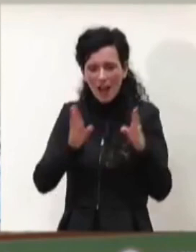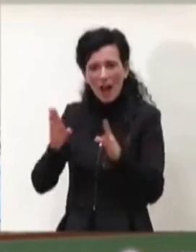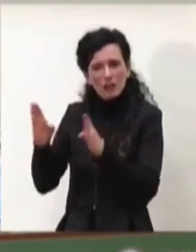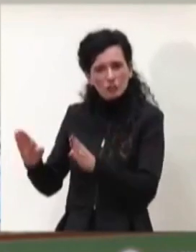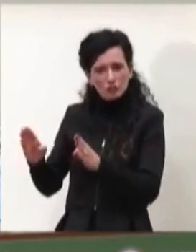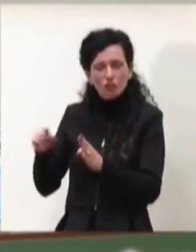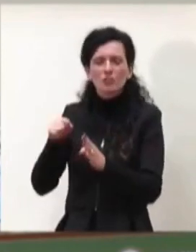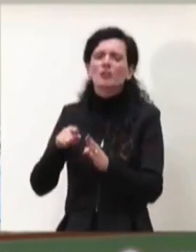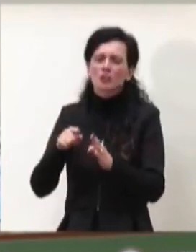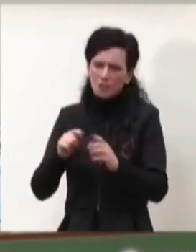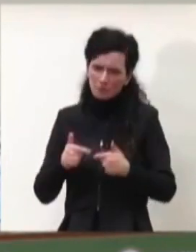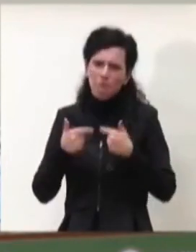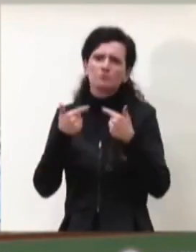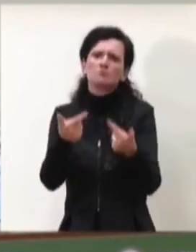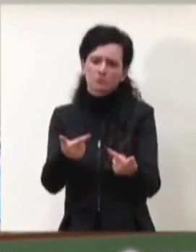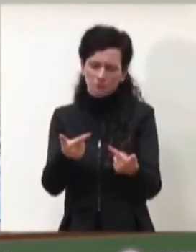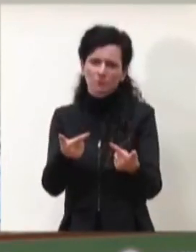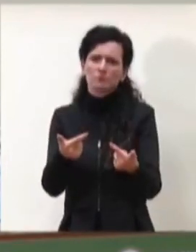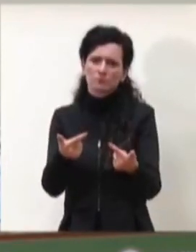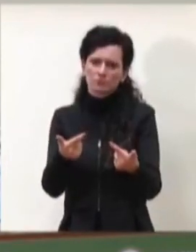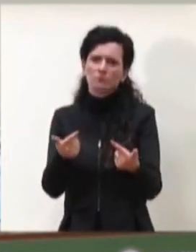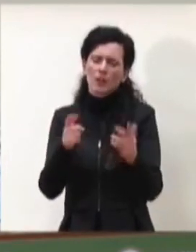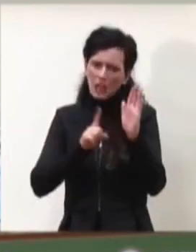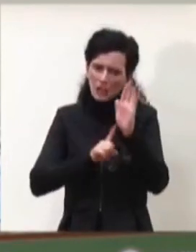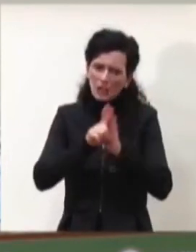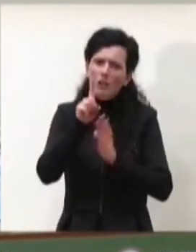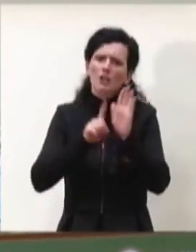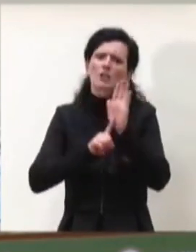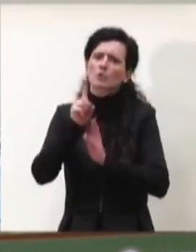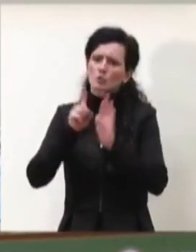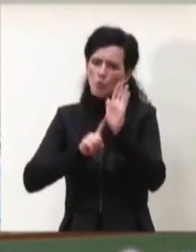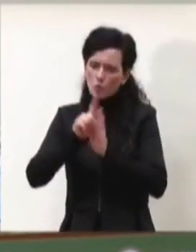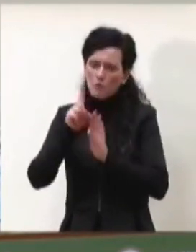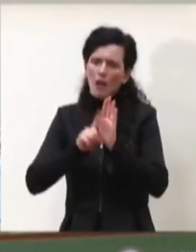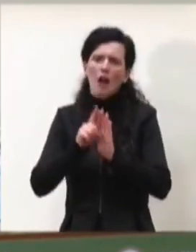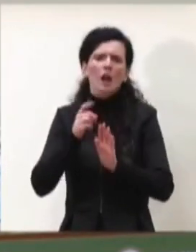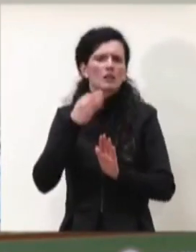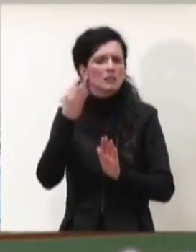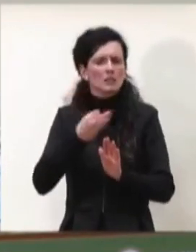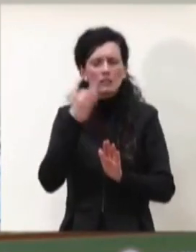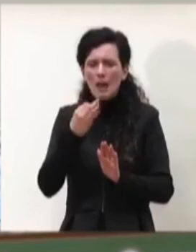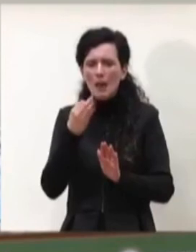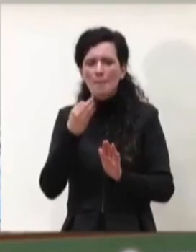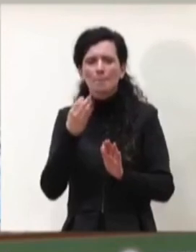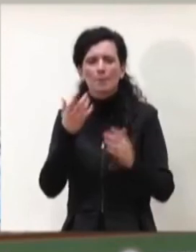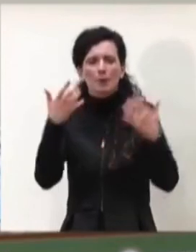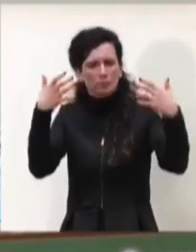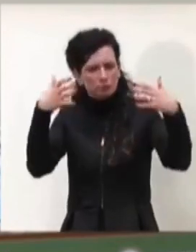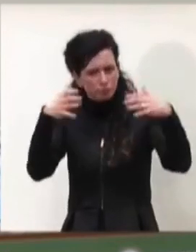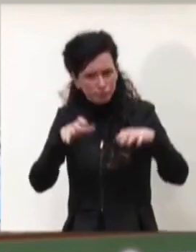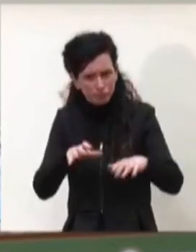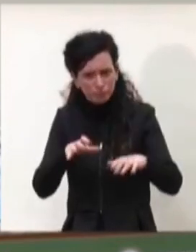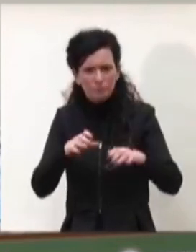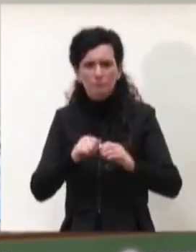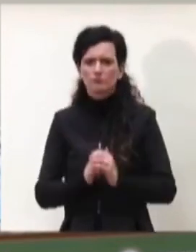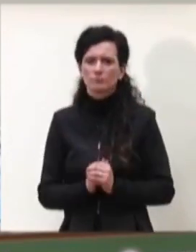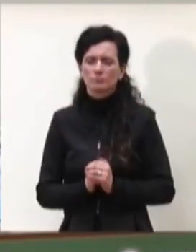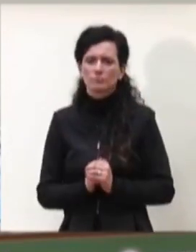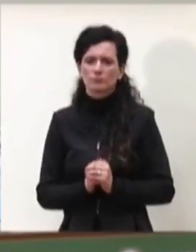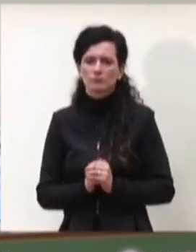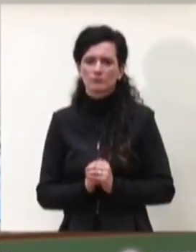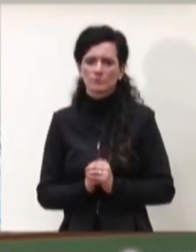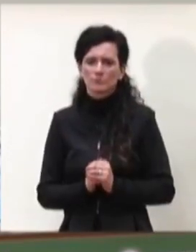ha portato largamente a risultati sia in termini di riduzione della